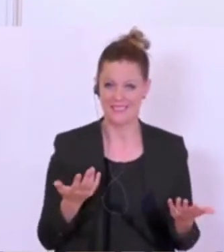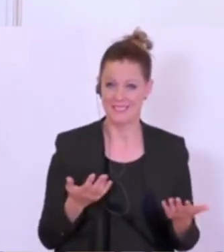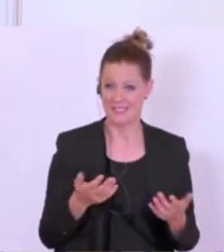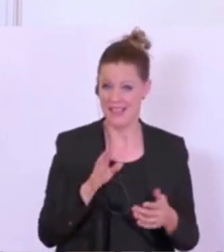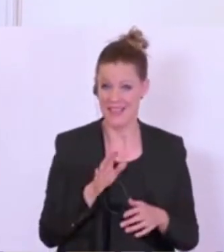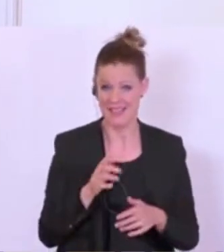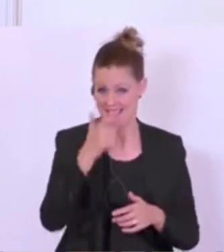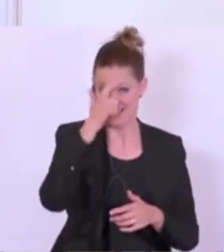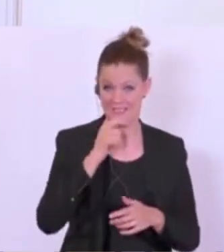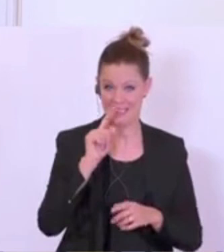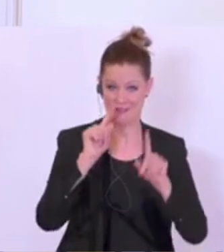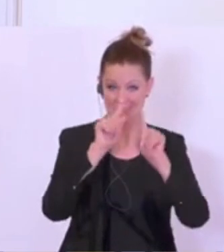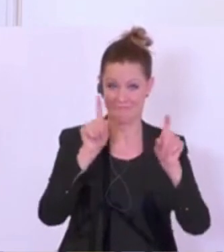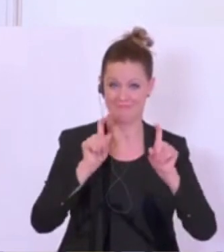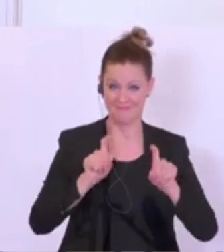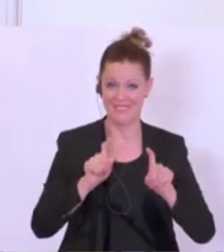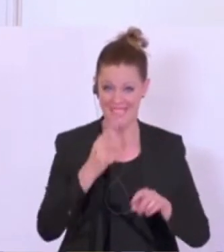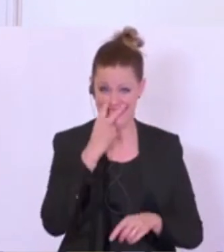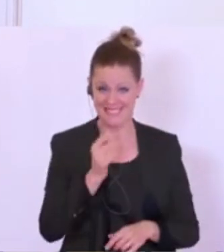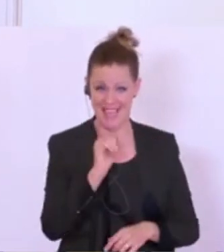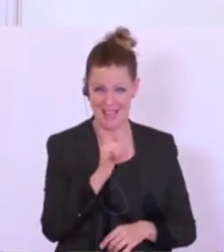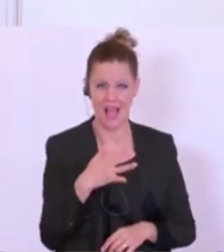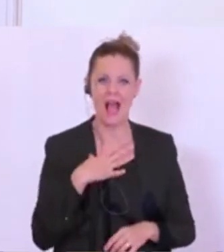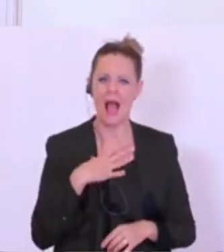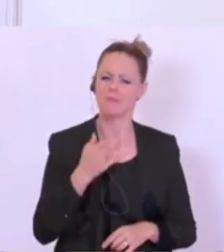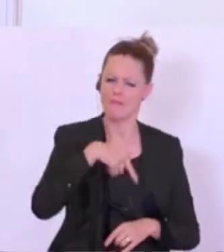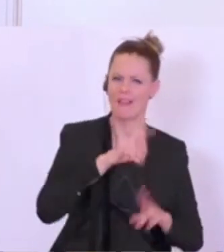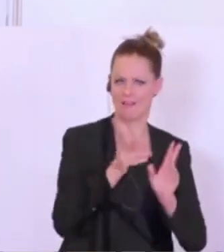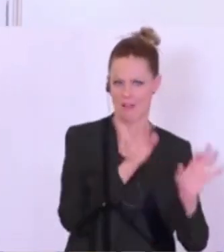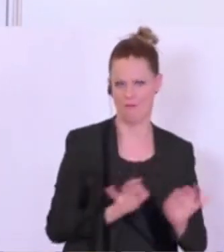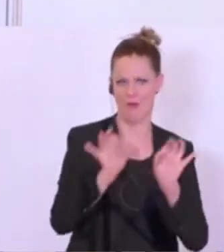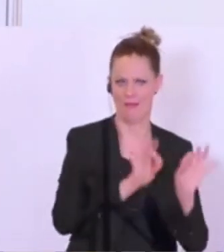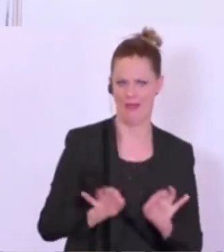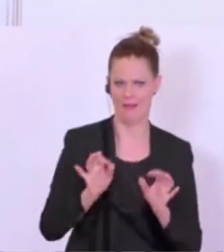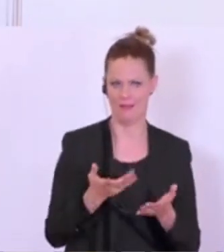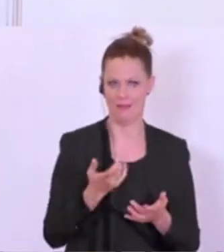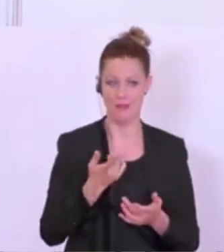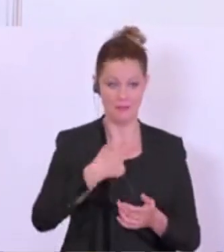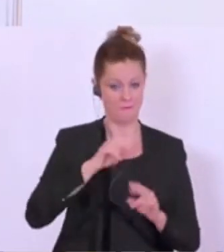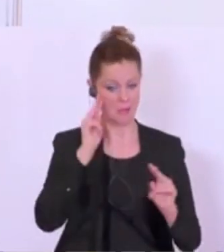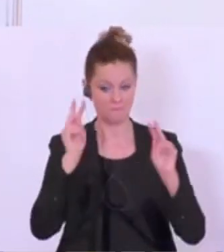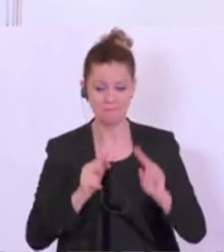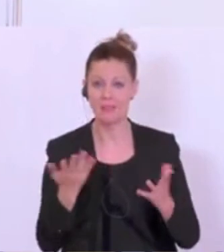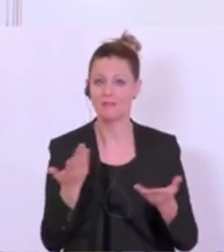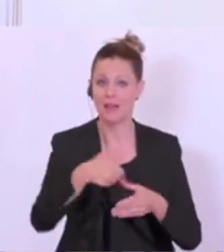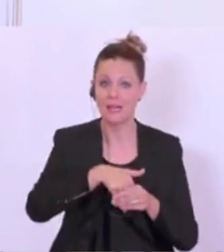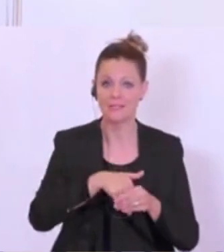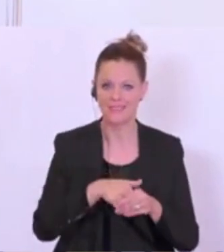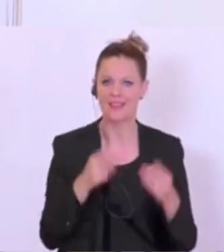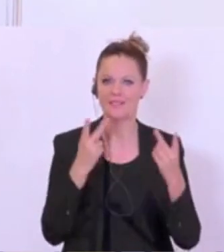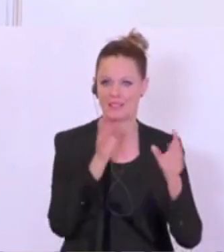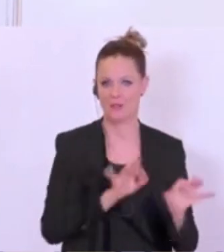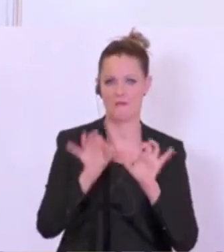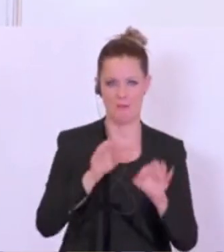Ihrem Gesicht. Aber das heißt ja nicht, dass man sich nicht vorbereiten kann drauf. Ich glaube, aus unserer Sicht ist es wichtig, diese